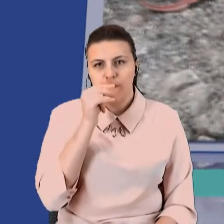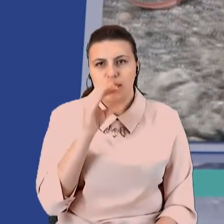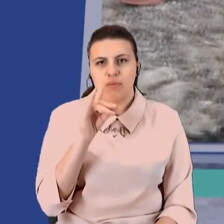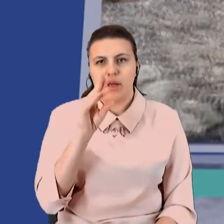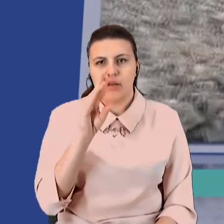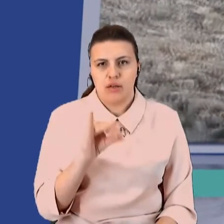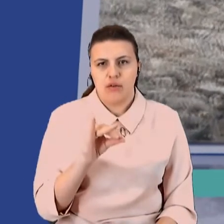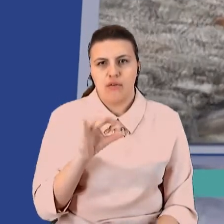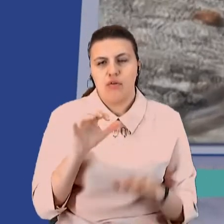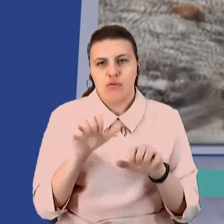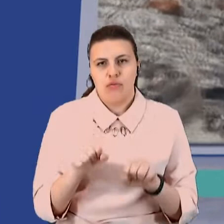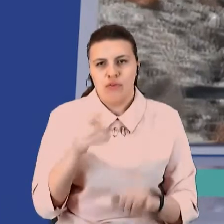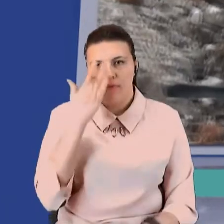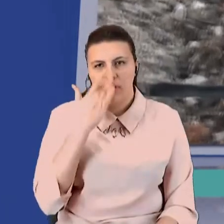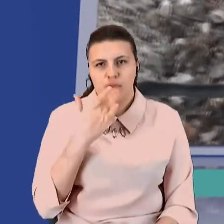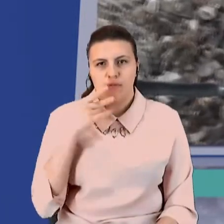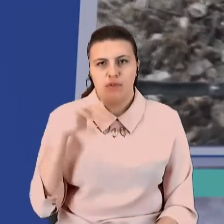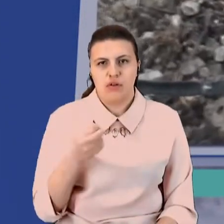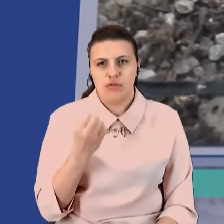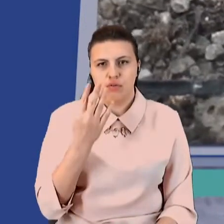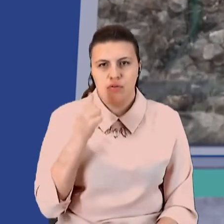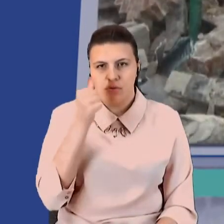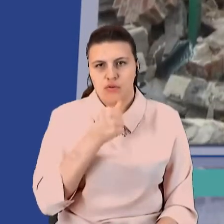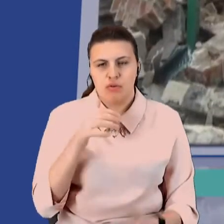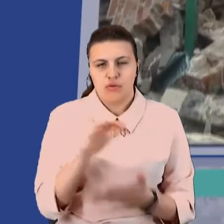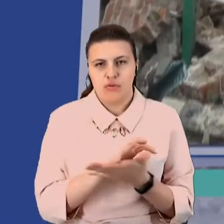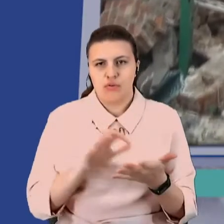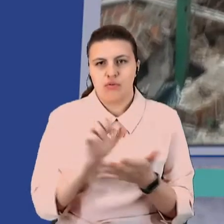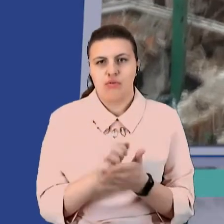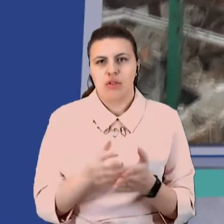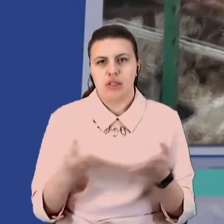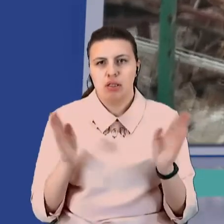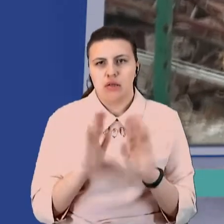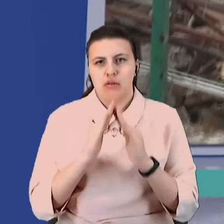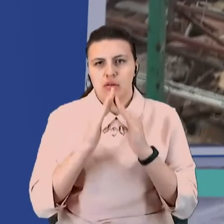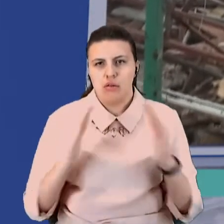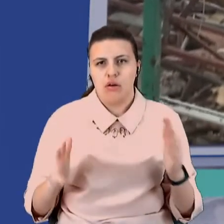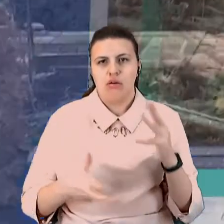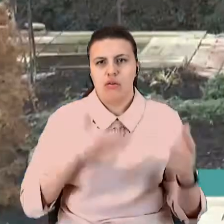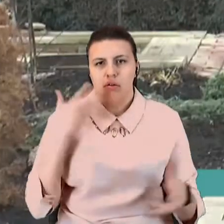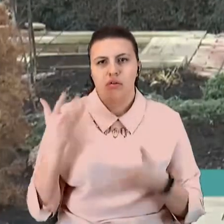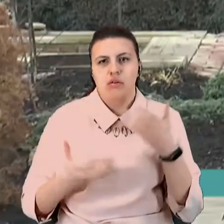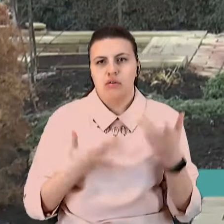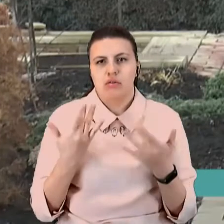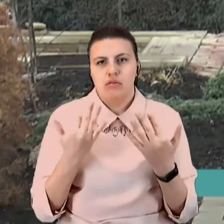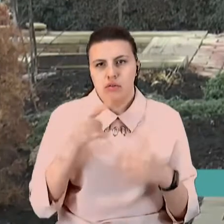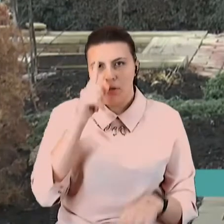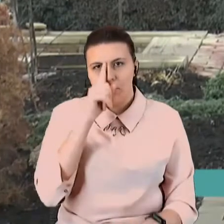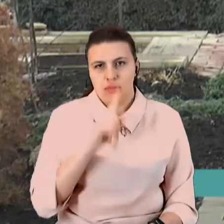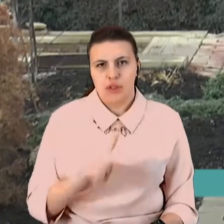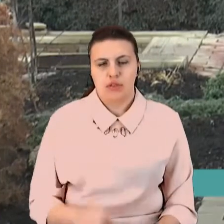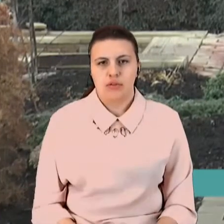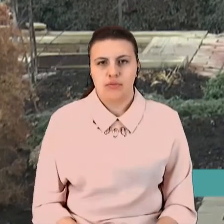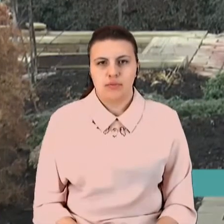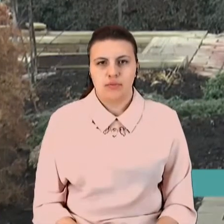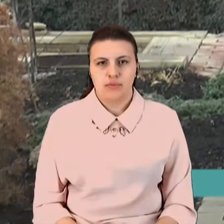2014-го. Зруйновані стіни та дах. Завали, каже Ілля, розбирали кілька місяців. Дом закінчувався ось тут.